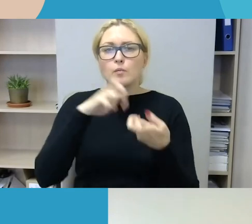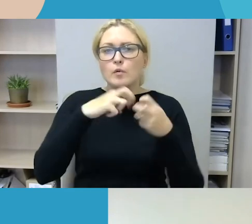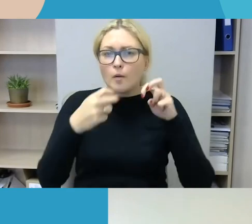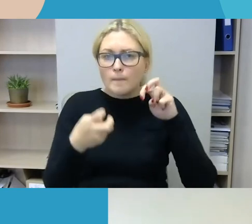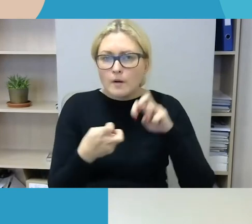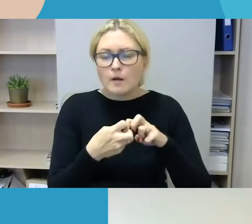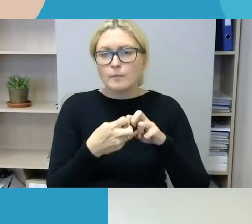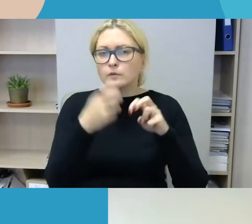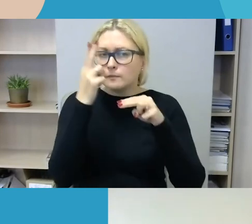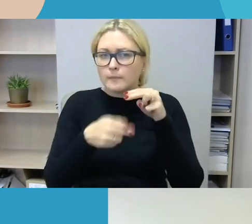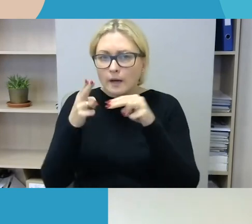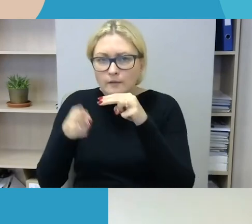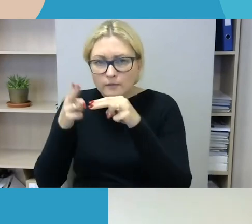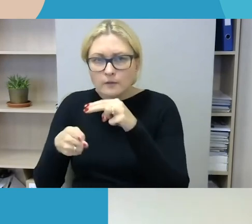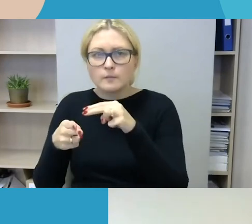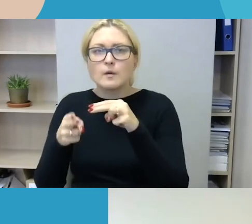Na,